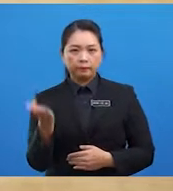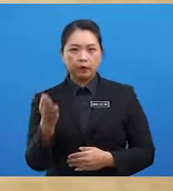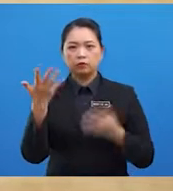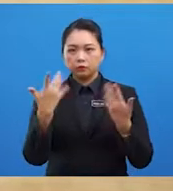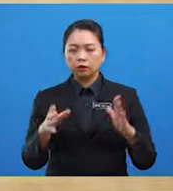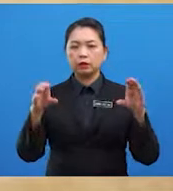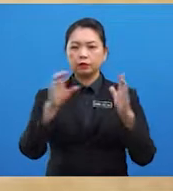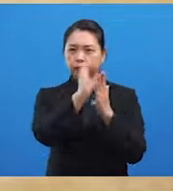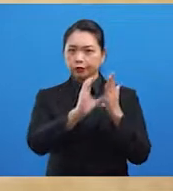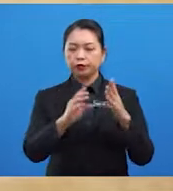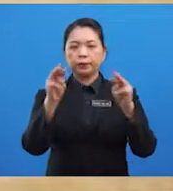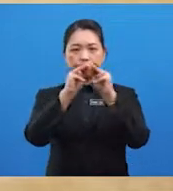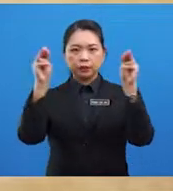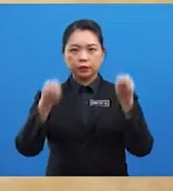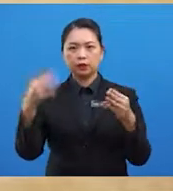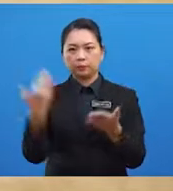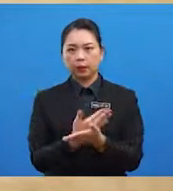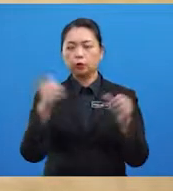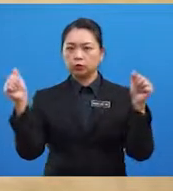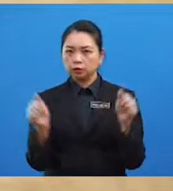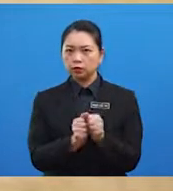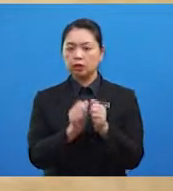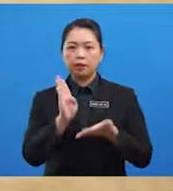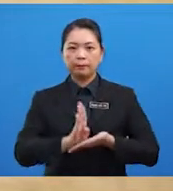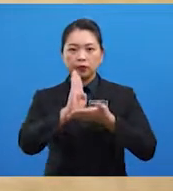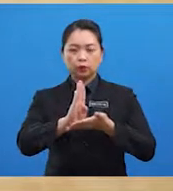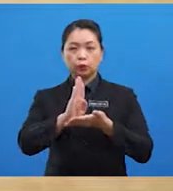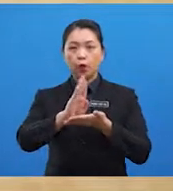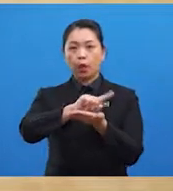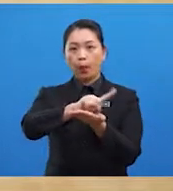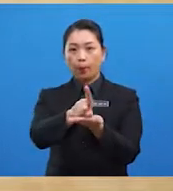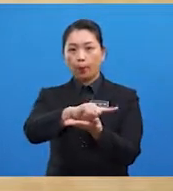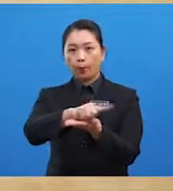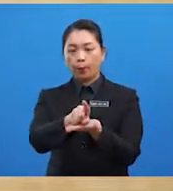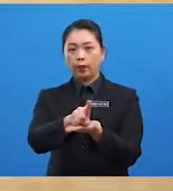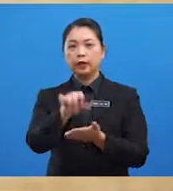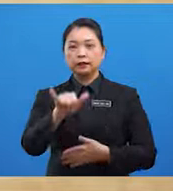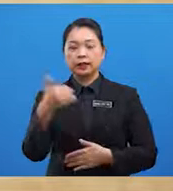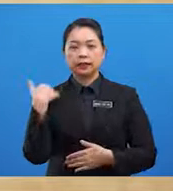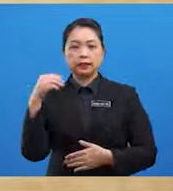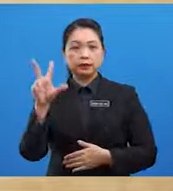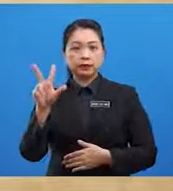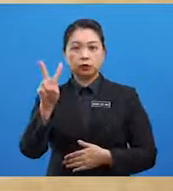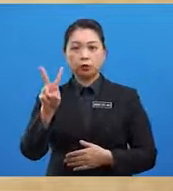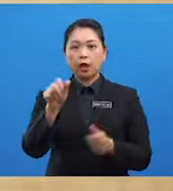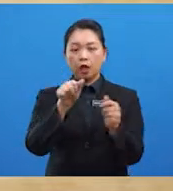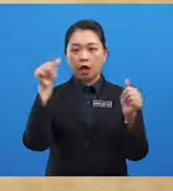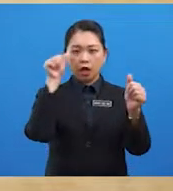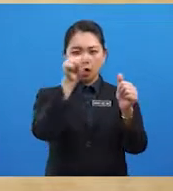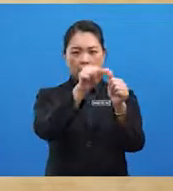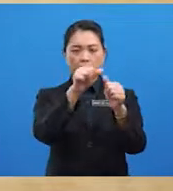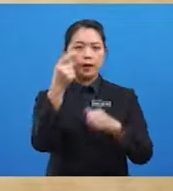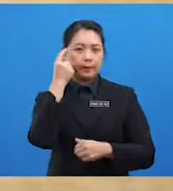peta baru dengan bantuan kompas yang mempunyai 32 arah mata angin